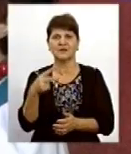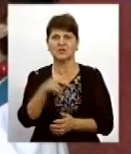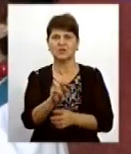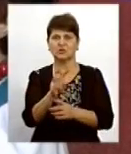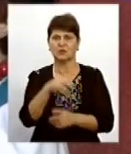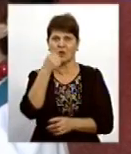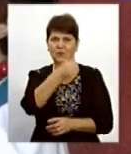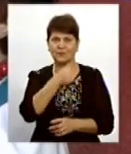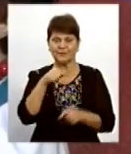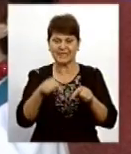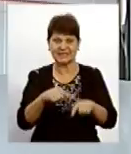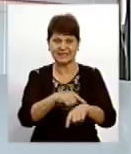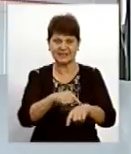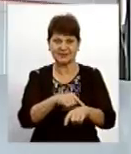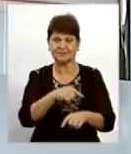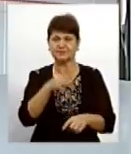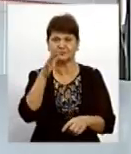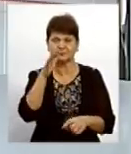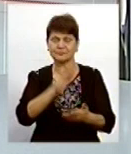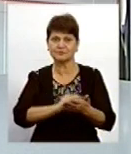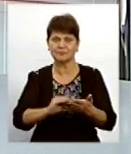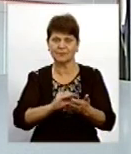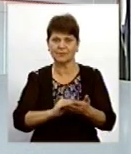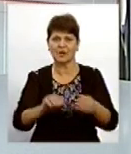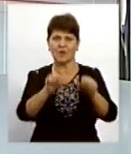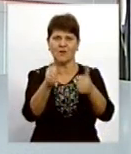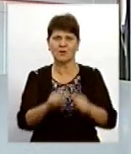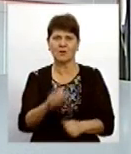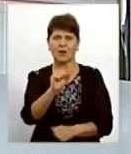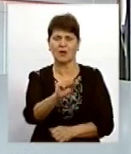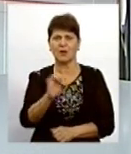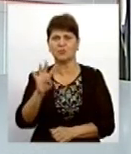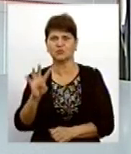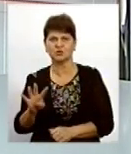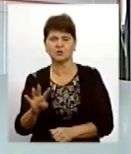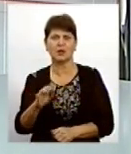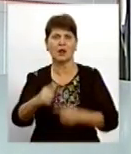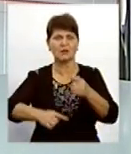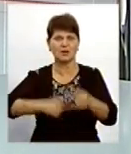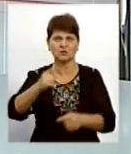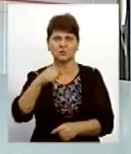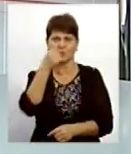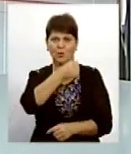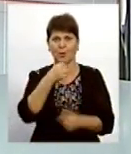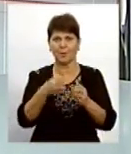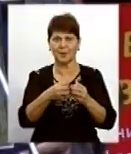було написано більше 30 томів форматом А4. Ще 15 планують видати наступного року.